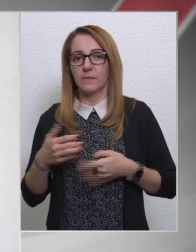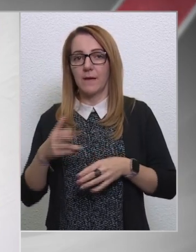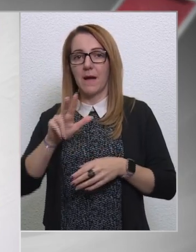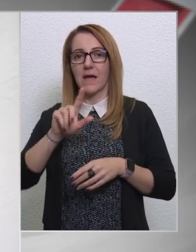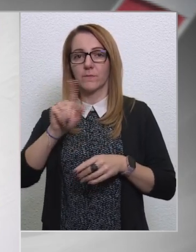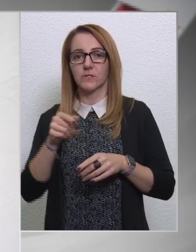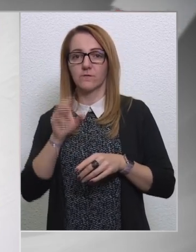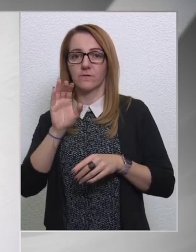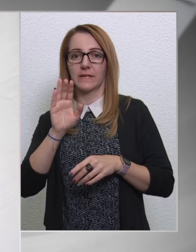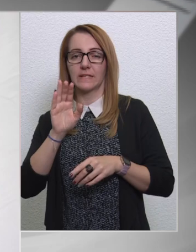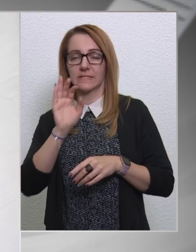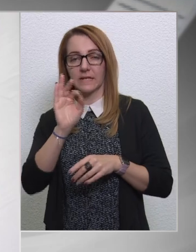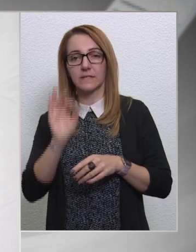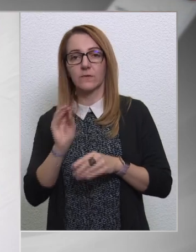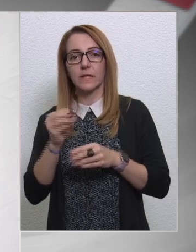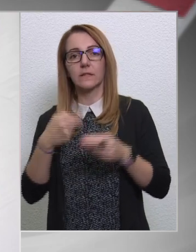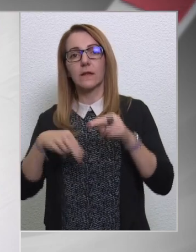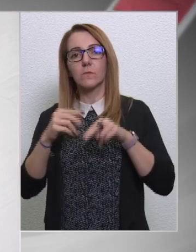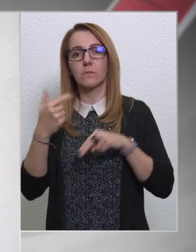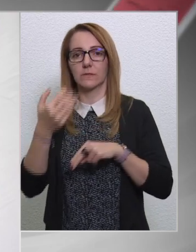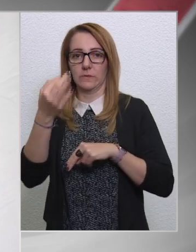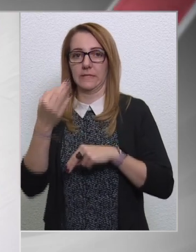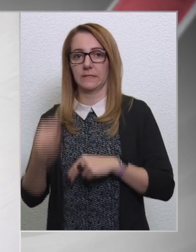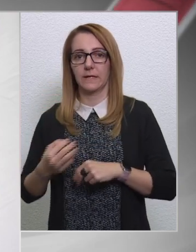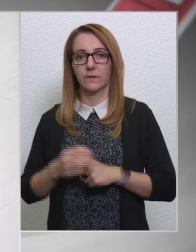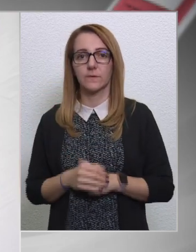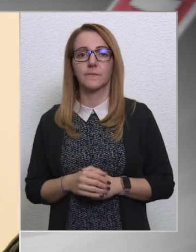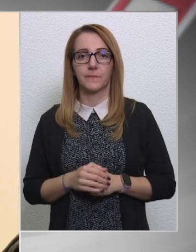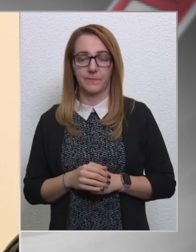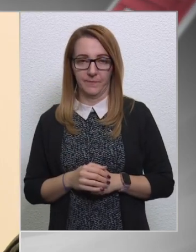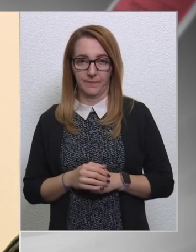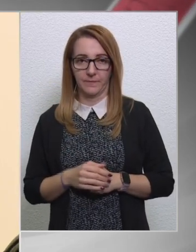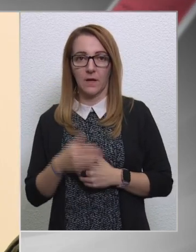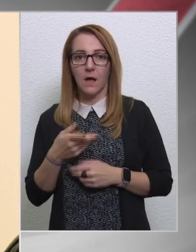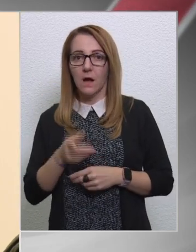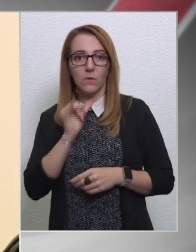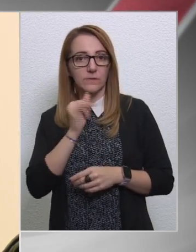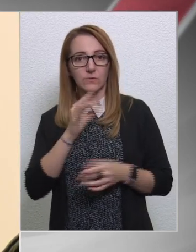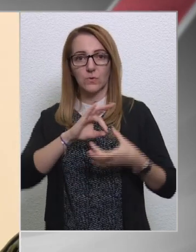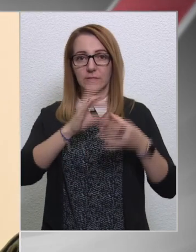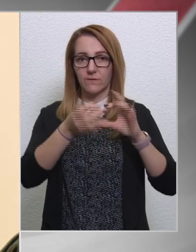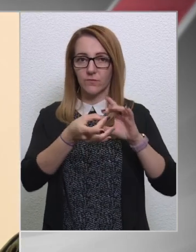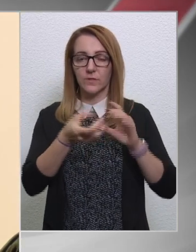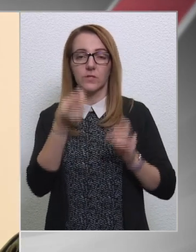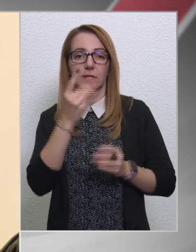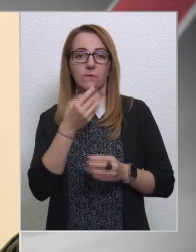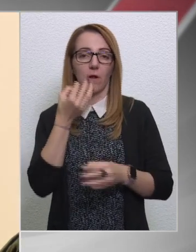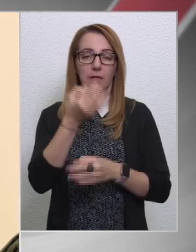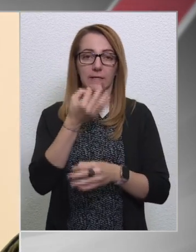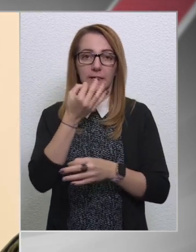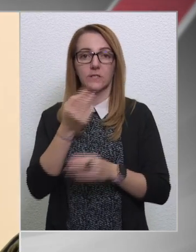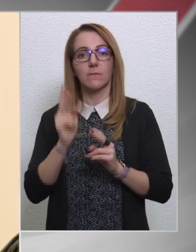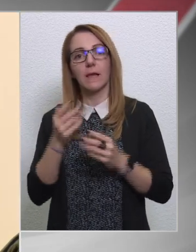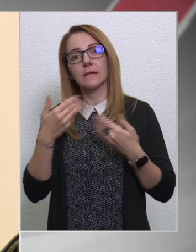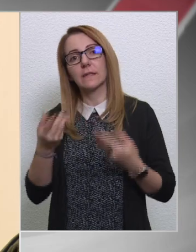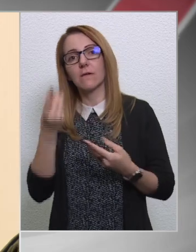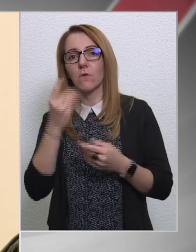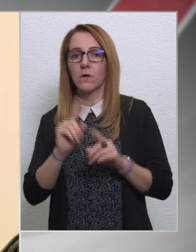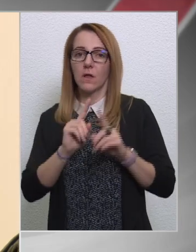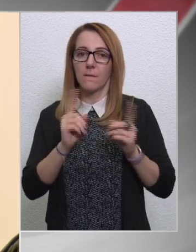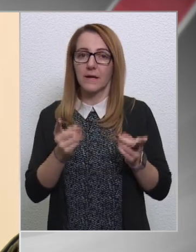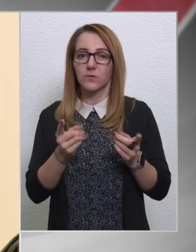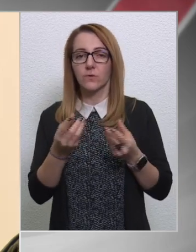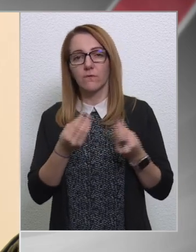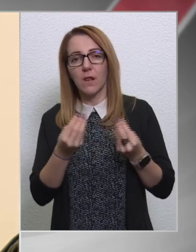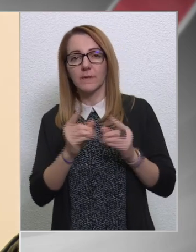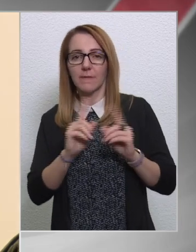és fél százalékot jelent, hanem több, mint húsz százalékot. Tehát akkor nincs összefüggés, mert az az lett volna a kérdésem, hogy lehetette volna valamit másképp